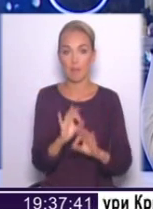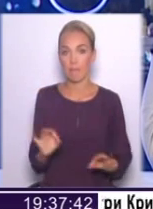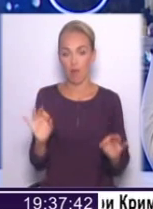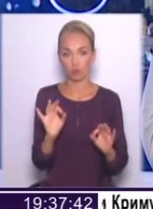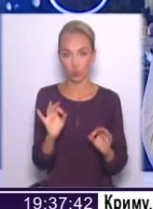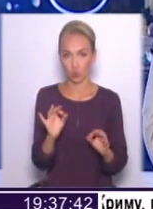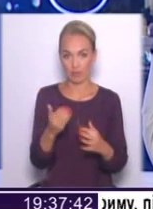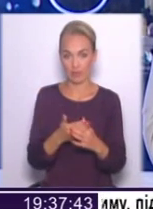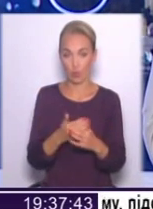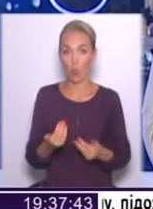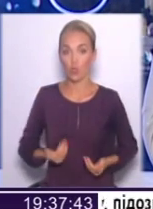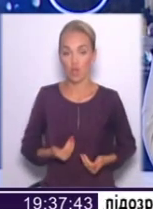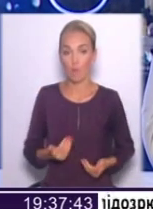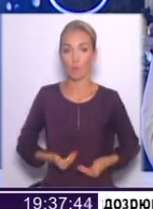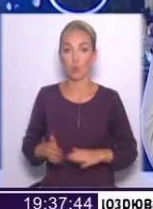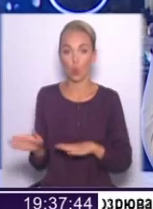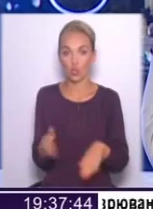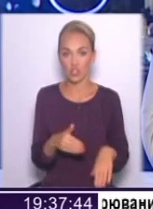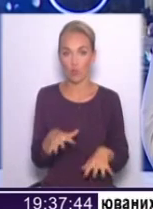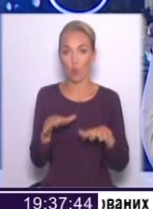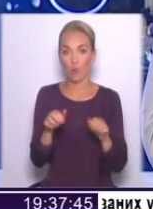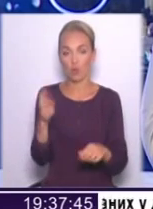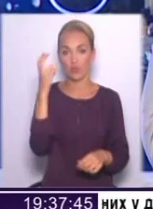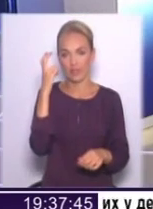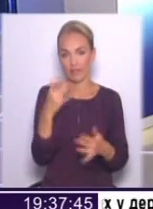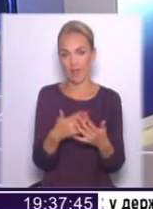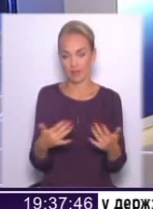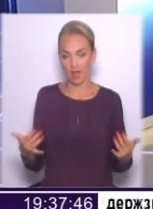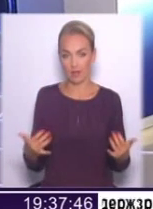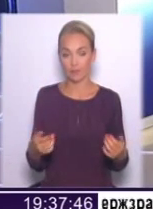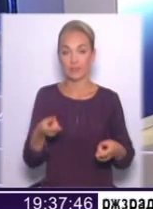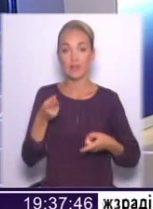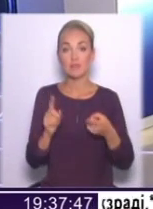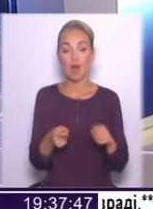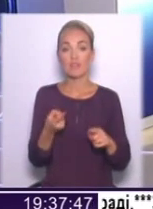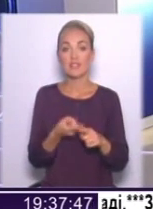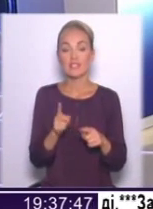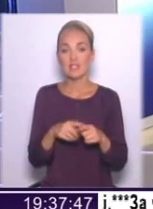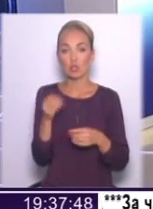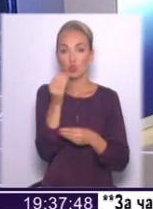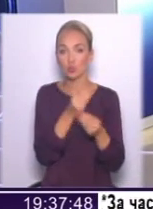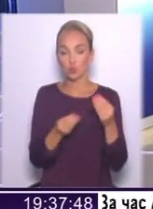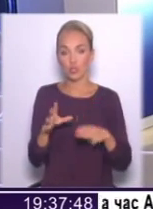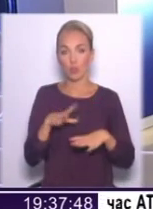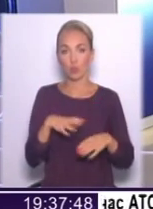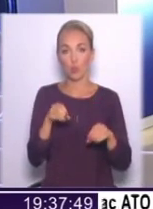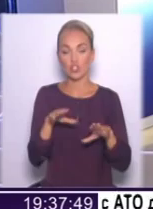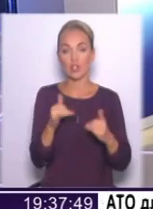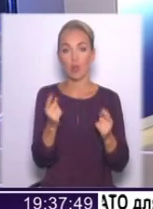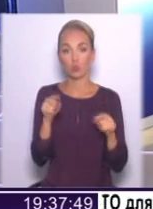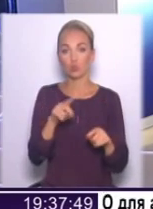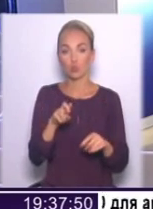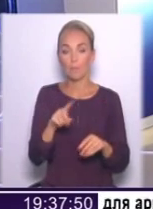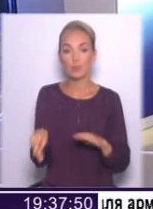дитиною війни, хоча він прожив окупацію в Києві, і так далі, і так далі, і так далі. Тобто, насправді, це штучне було рішення для того, щоб підкупити